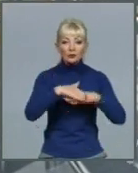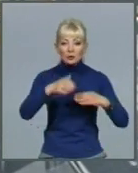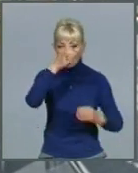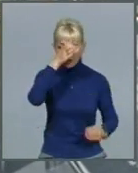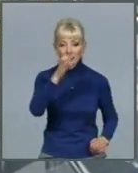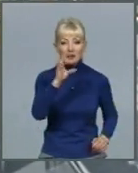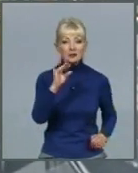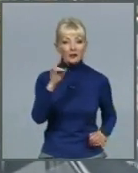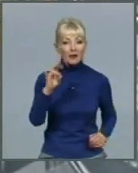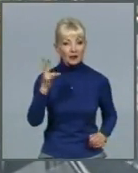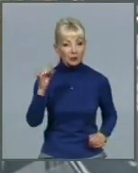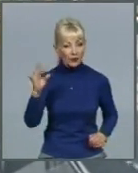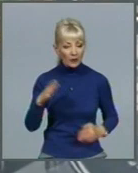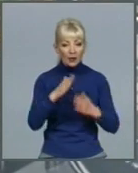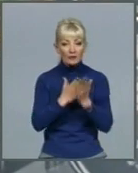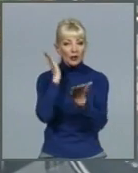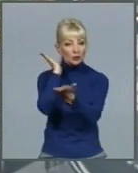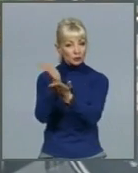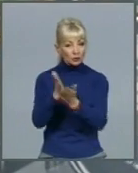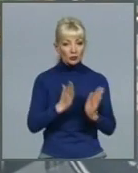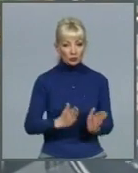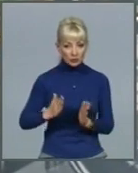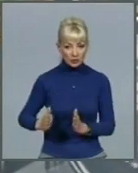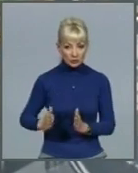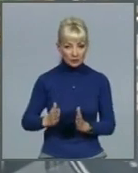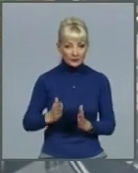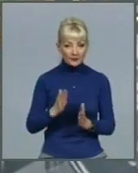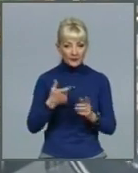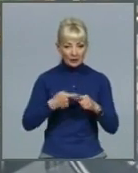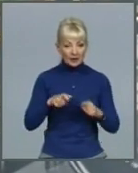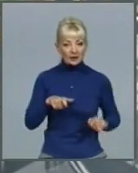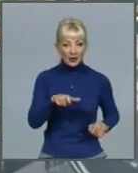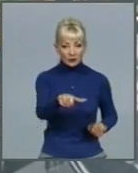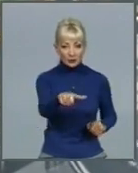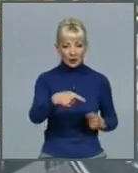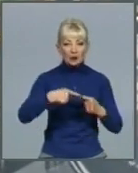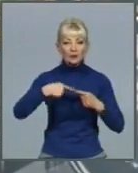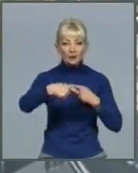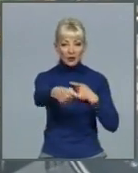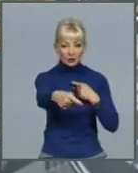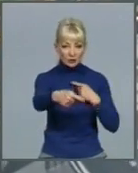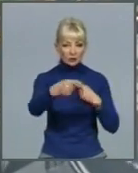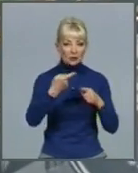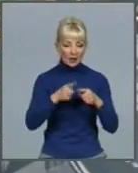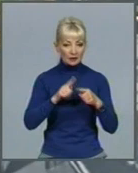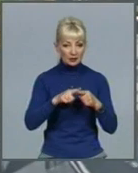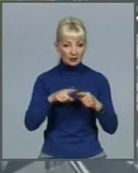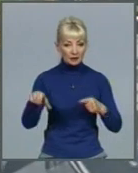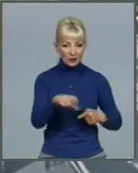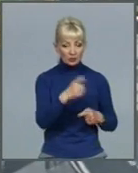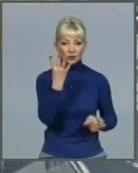в сторону общежиття, в участок дороги. Протягомість участка – порядка 400 метрів.